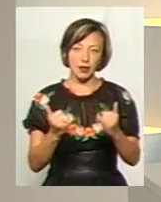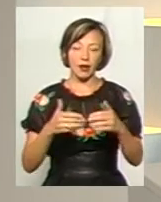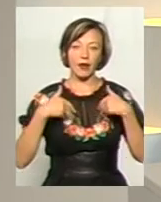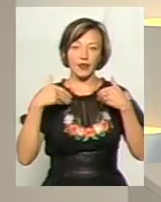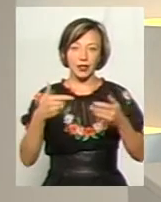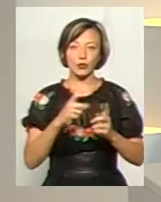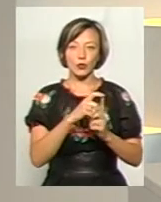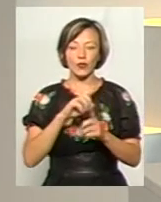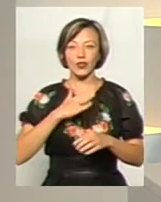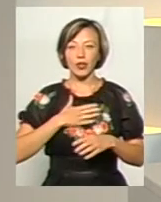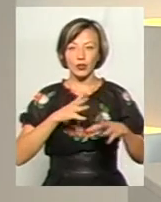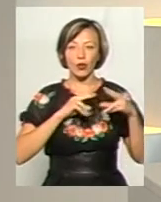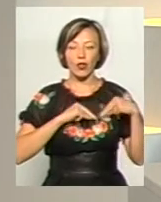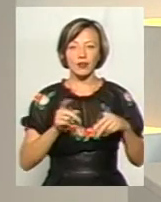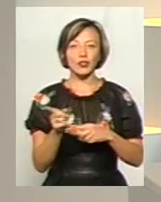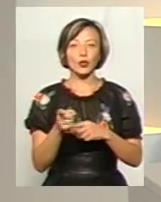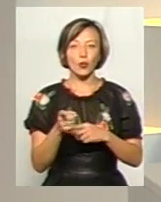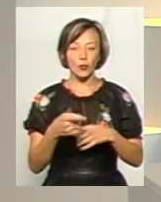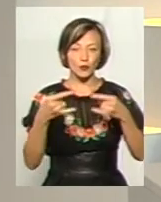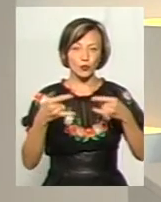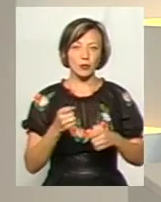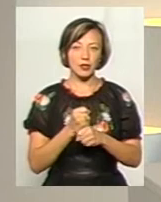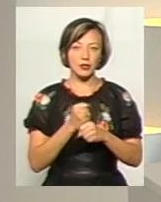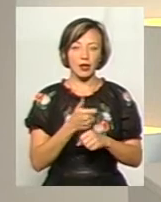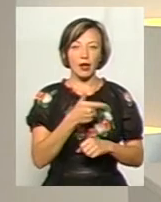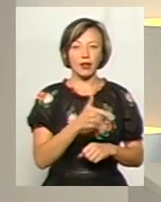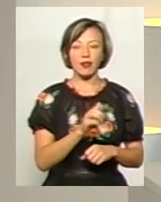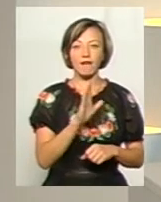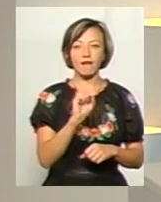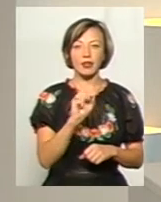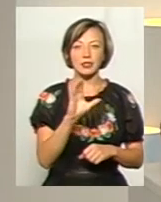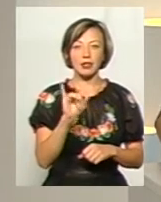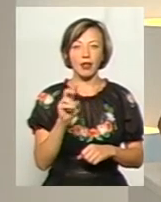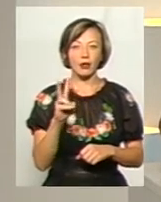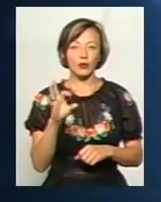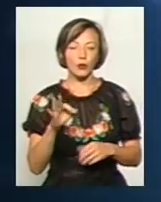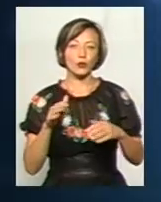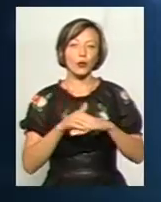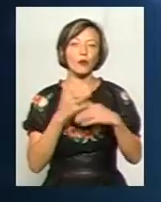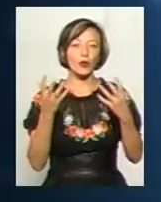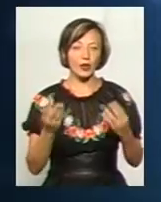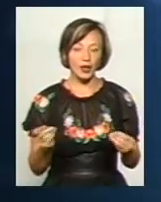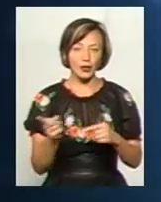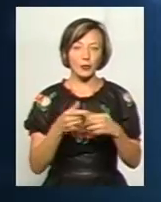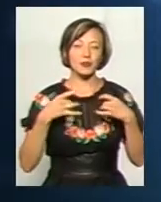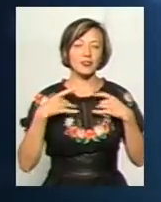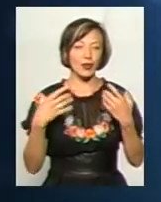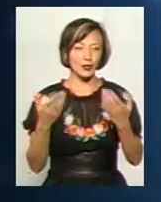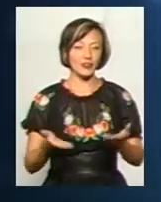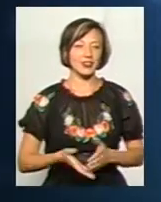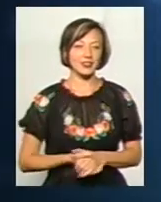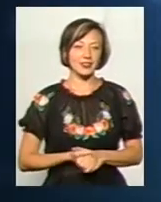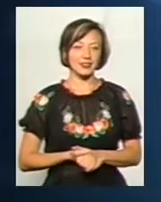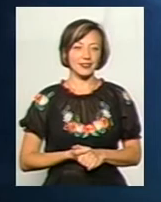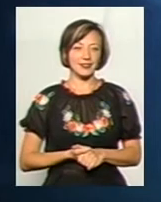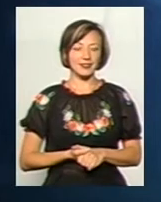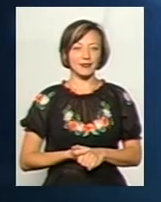слово нашим колегам у Тернопіль. У студії працює Ганна Василенко. Отож, доброго дня, Тернопіль. Зі святом вас. Ми